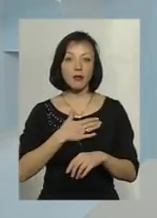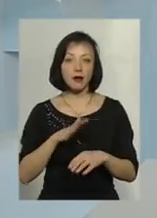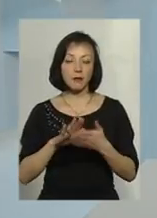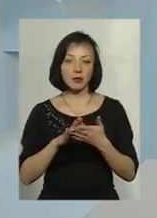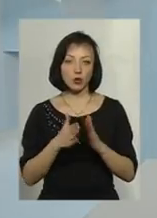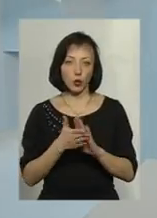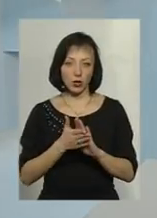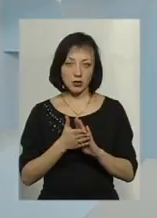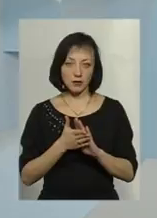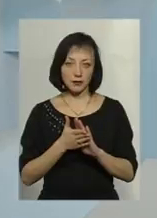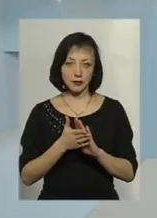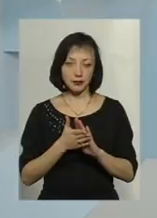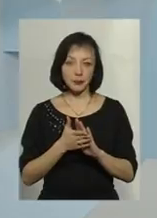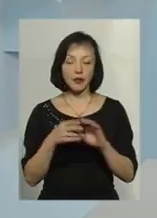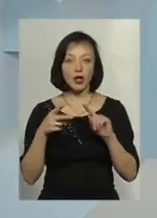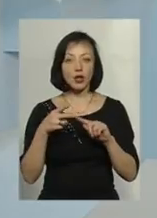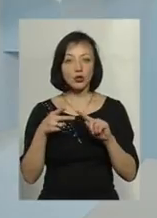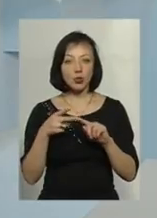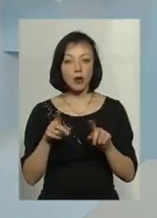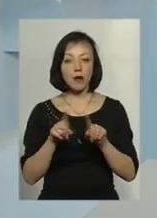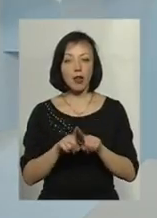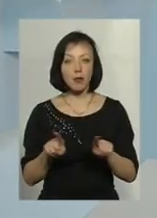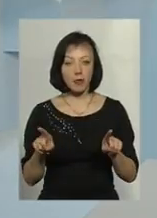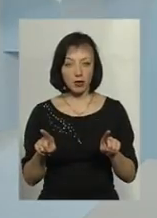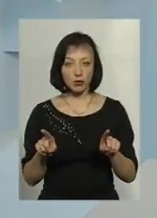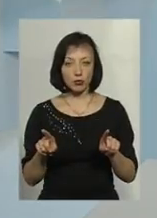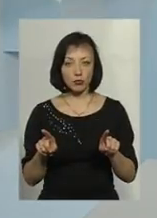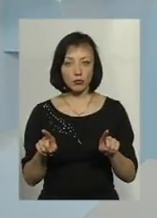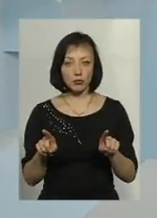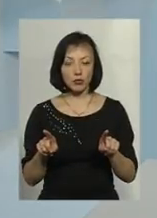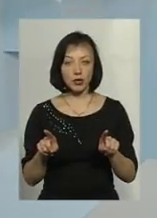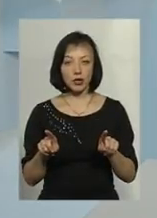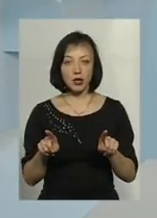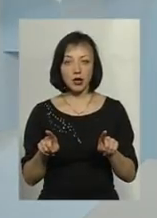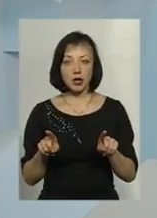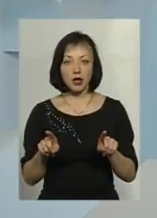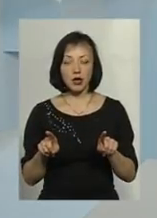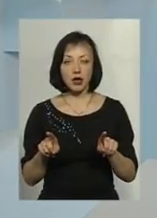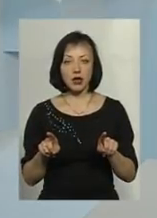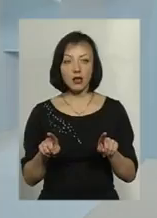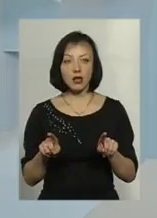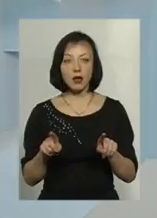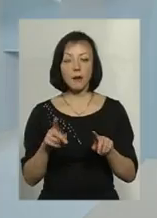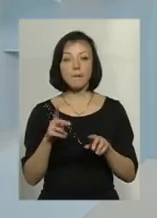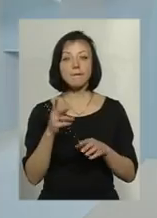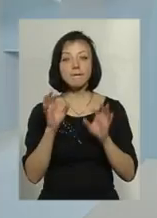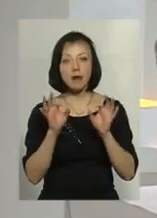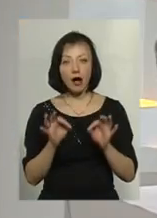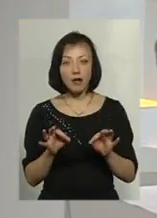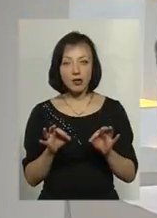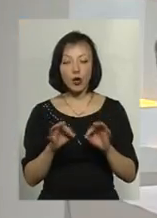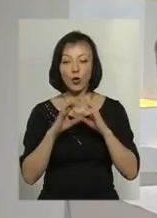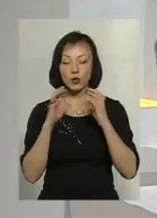ситуацій. Другим елементом ситуації є правильне отримання і